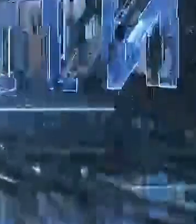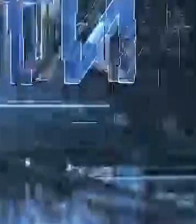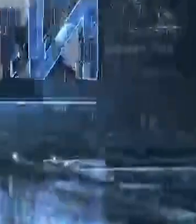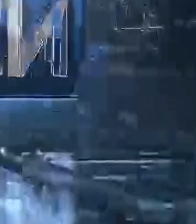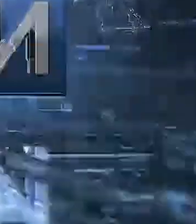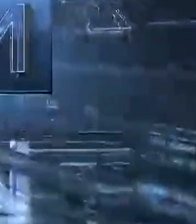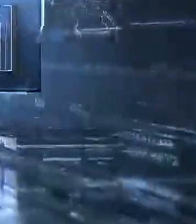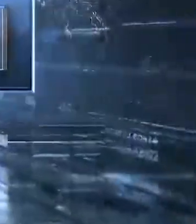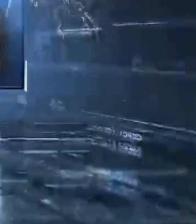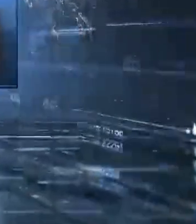Редактор.Егорова